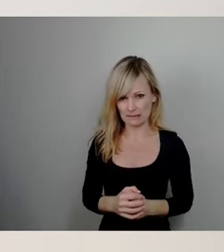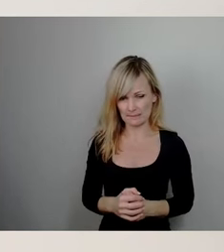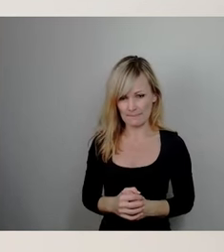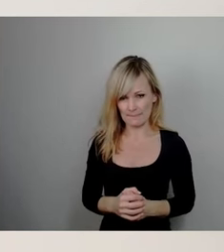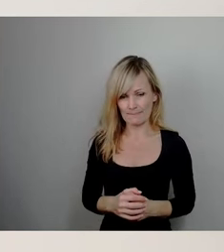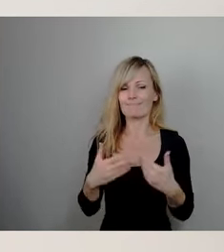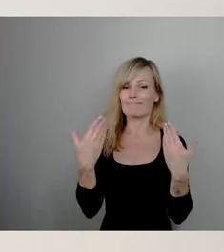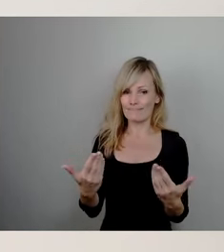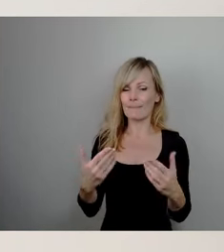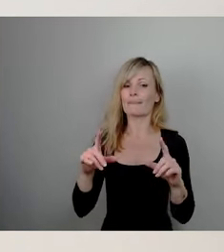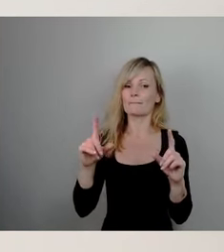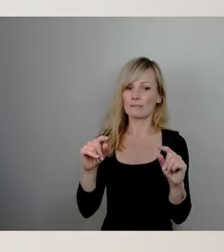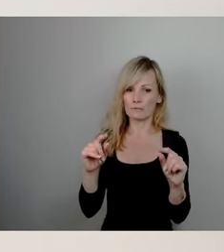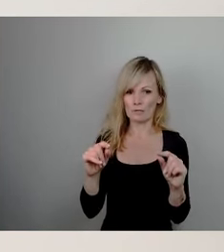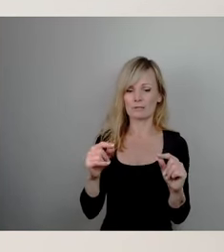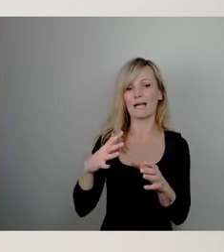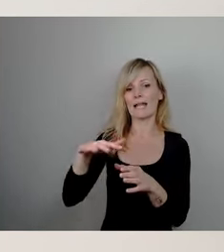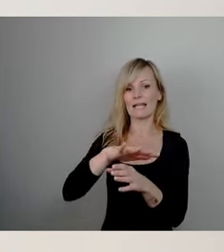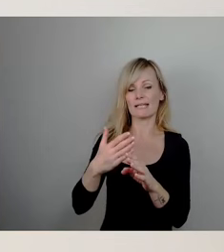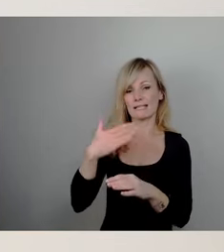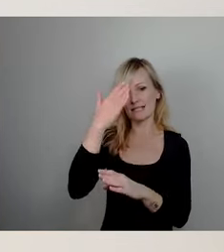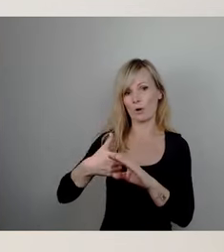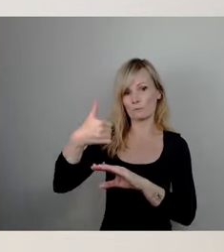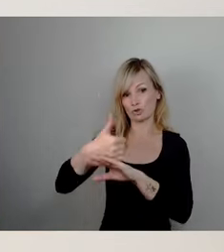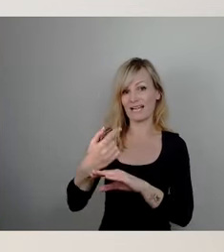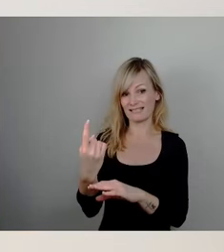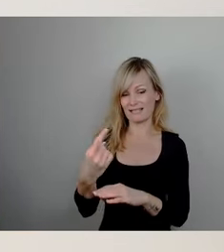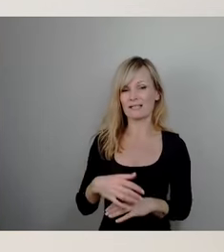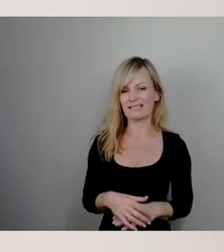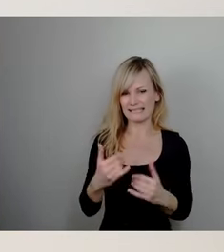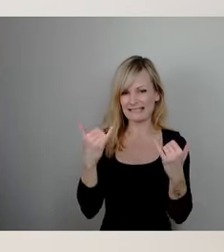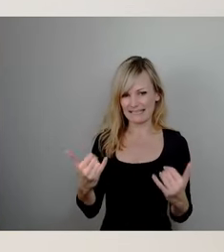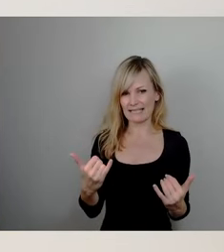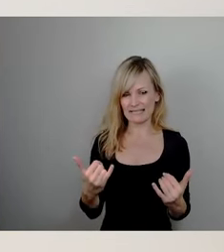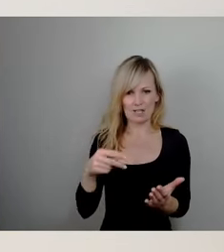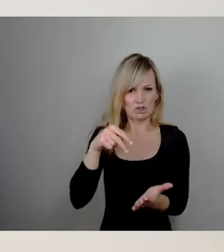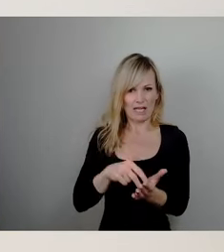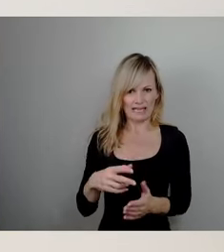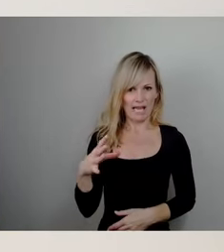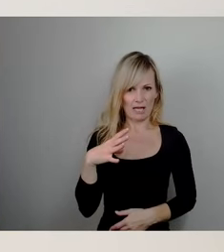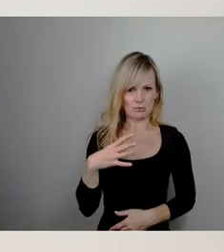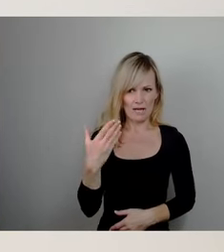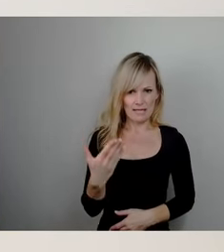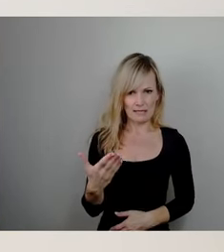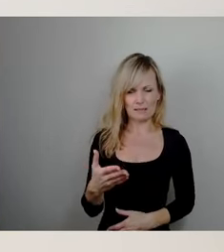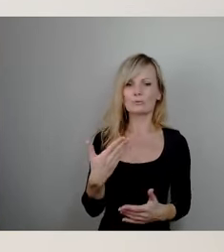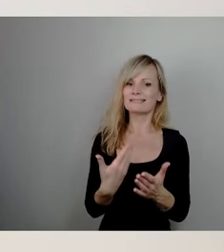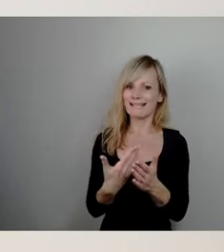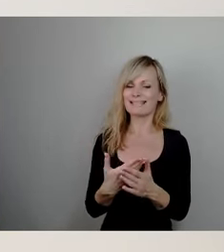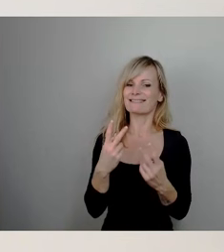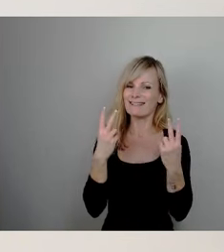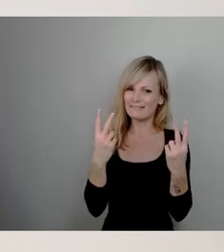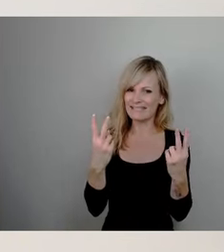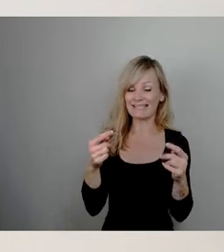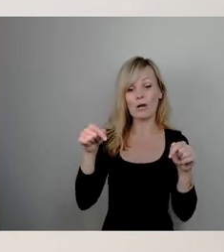Das heißt also, die Landeshauptstadt muss mit derzeitigem Stand, und das ist, glaube ich, die entscheidende Sache, die wir heute